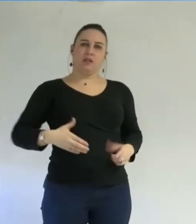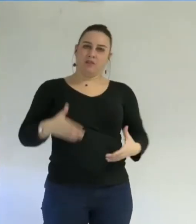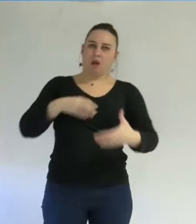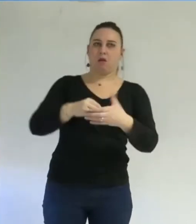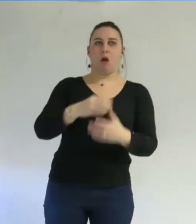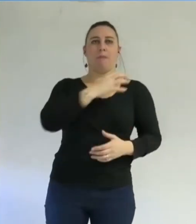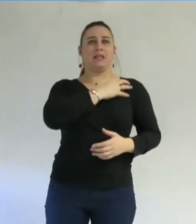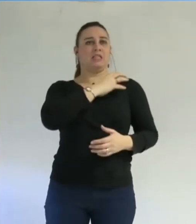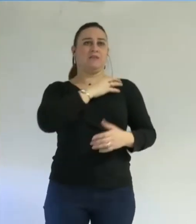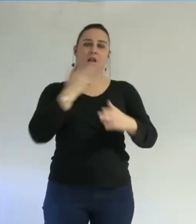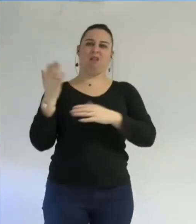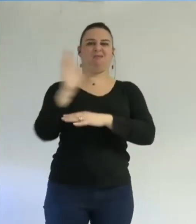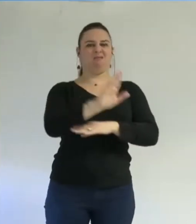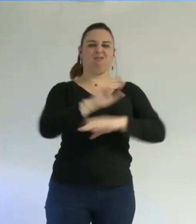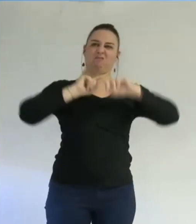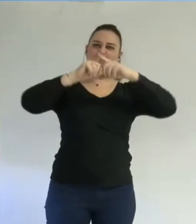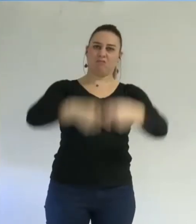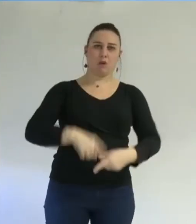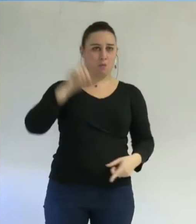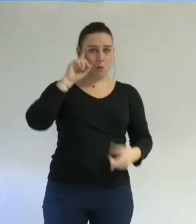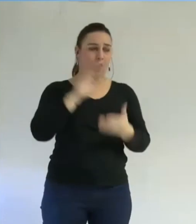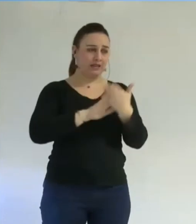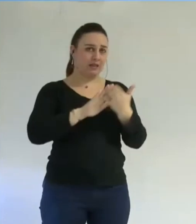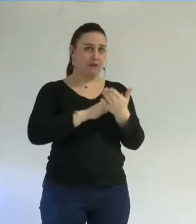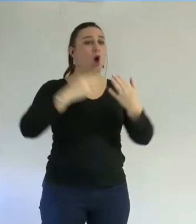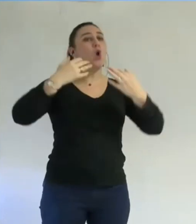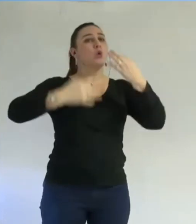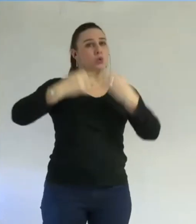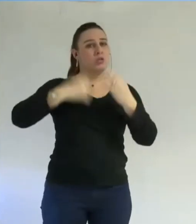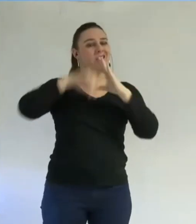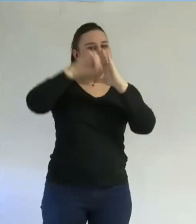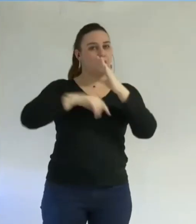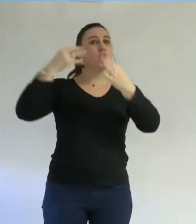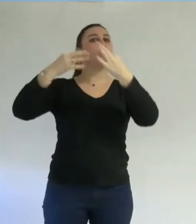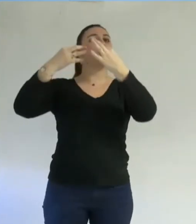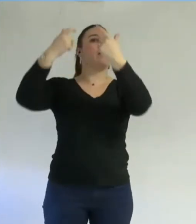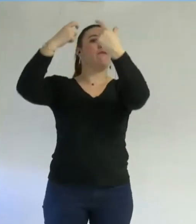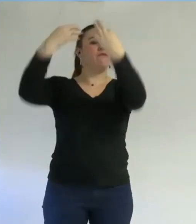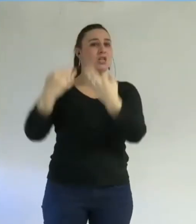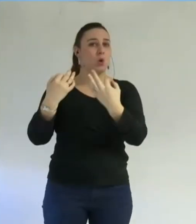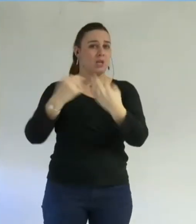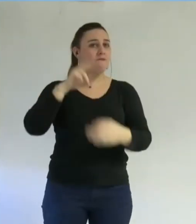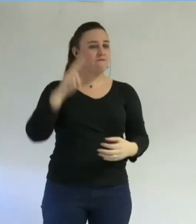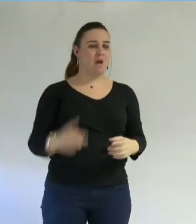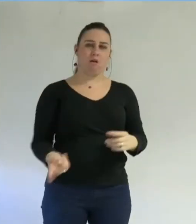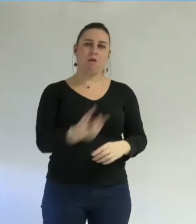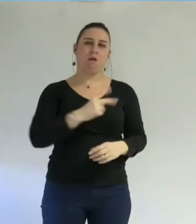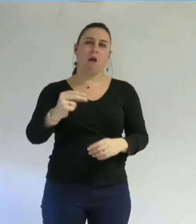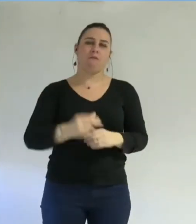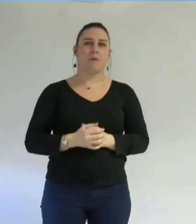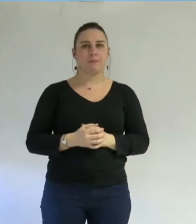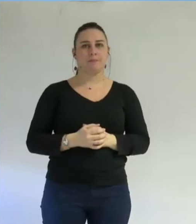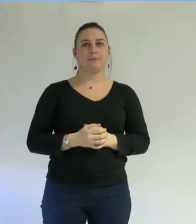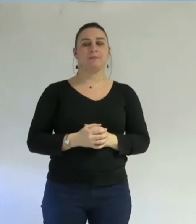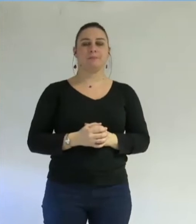car les faits dénoncés, pardon, les faits jugés par le juge financier sont extrêmement importants. Alors,